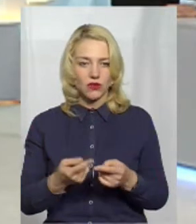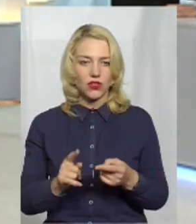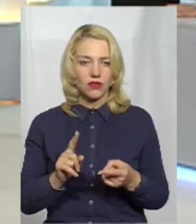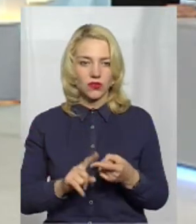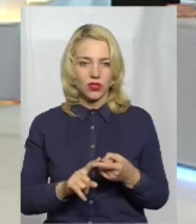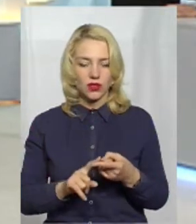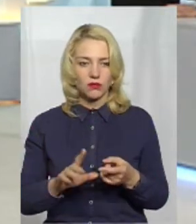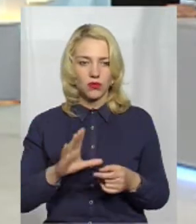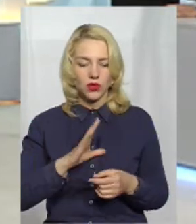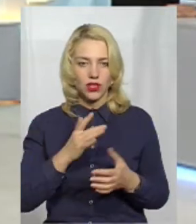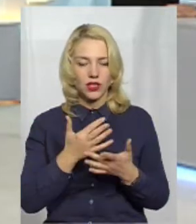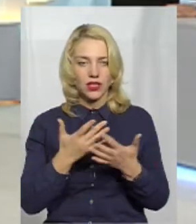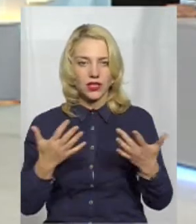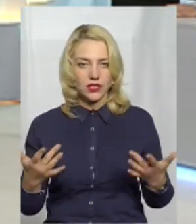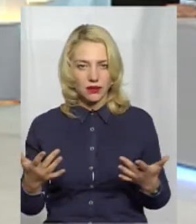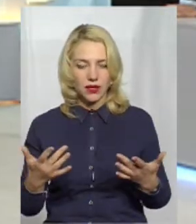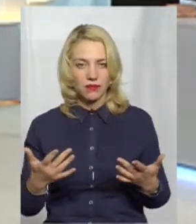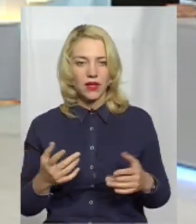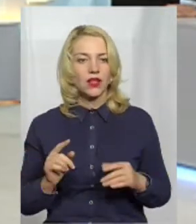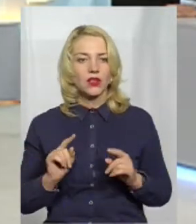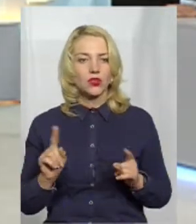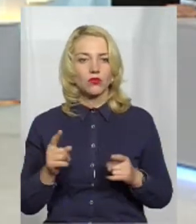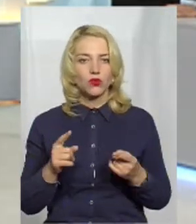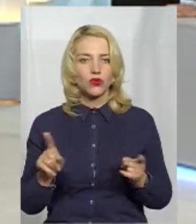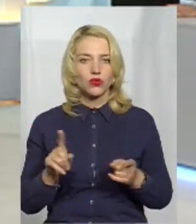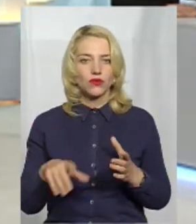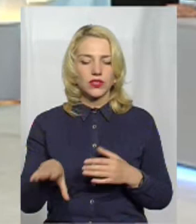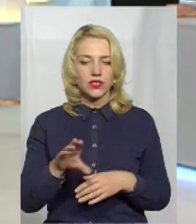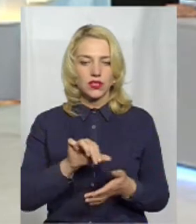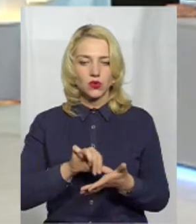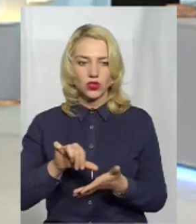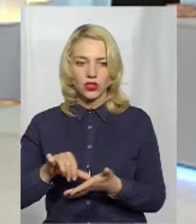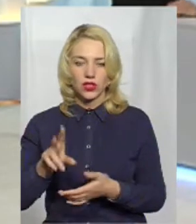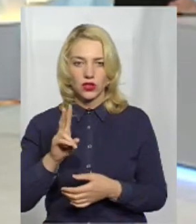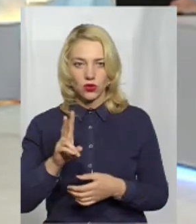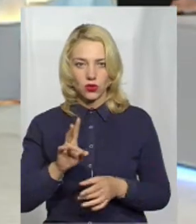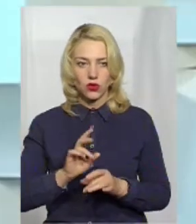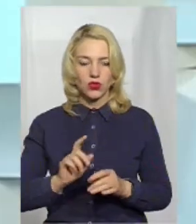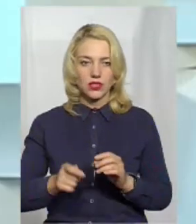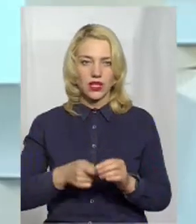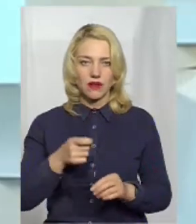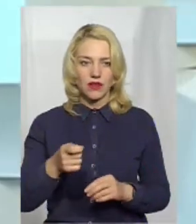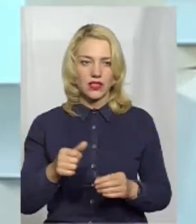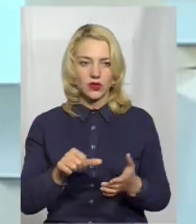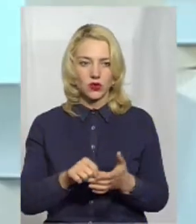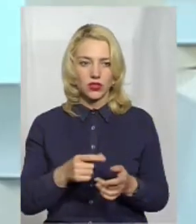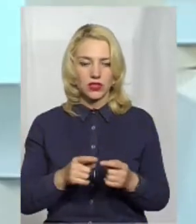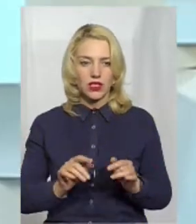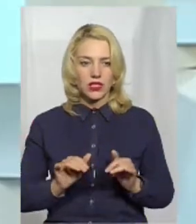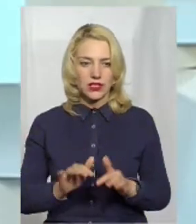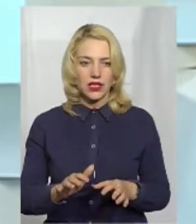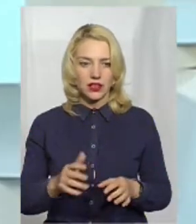Тобто вони були різними, тому що всі учасники, які заявлялися на участь в цьому заході, вони могли б